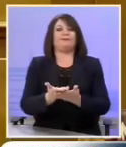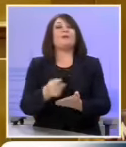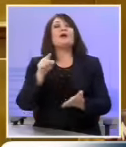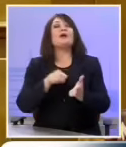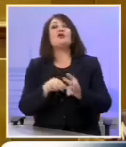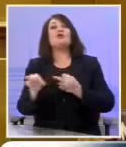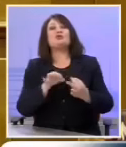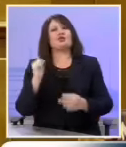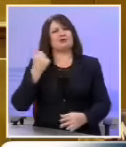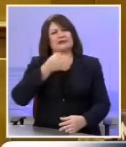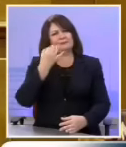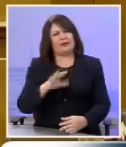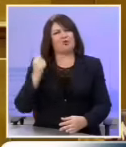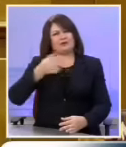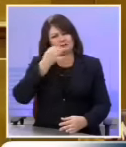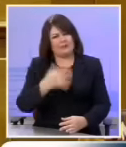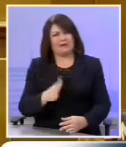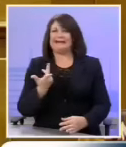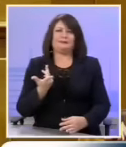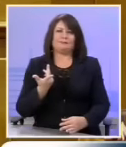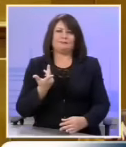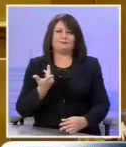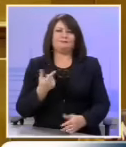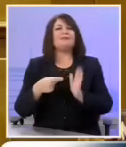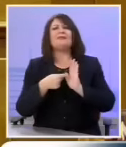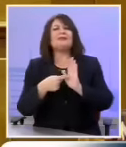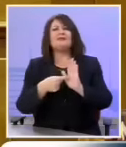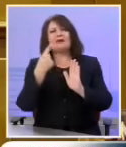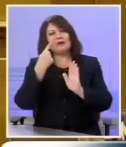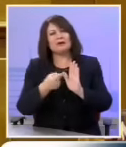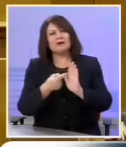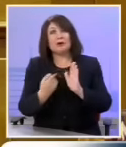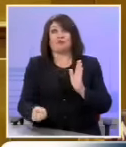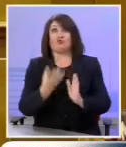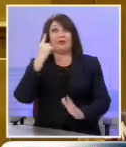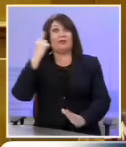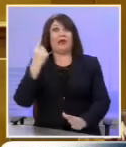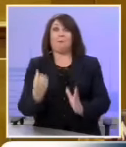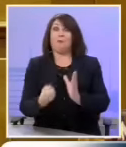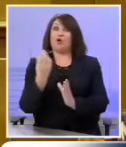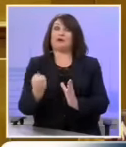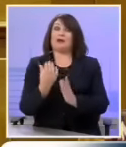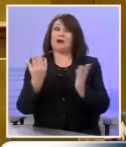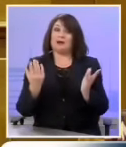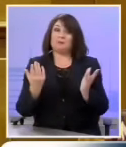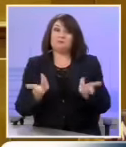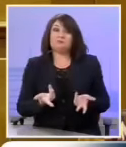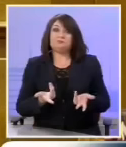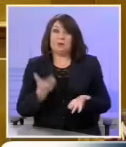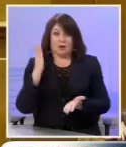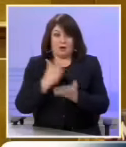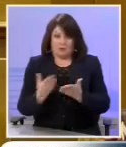νομοσχέδιο είπα και χθες προχθές εμφανίζεται ως κάτι καινοτομικό και μοντερνό ως κάτι